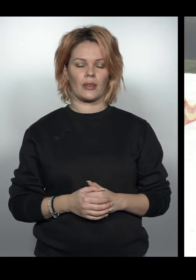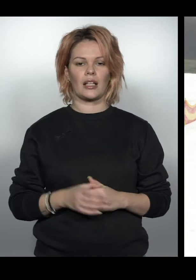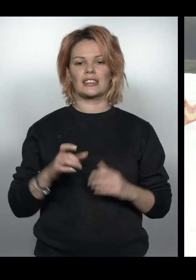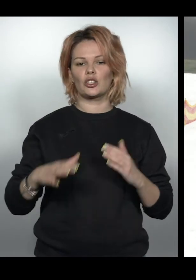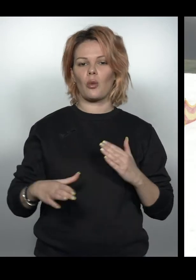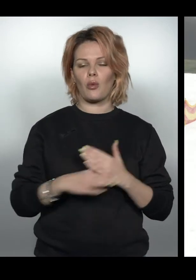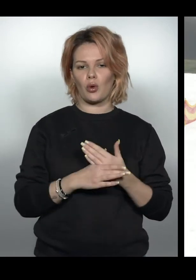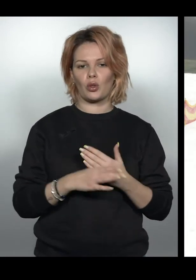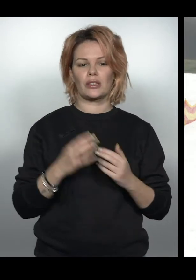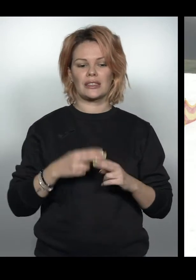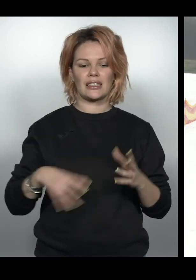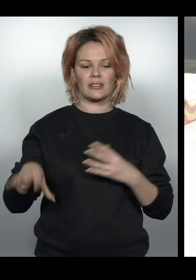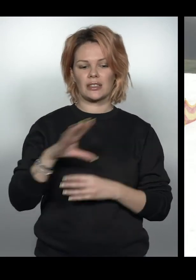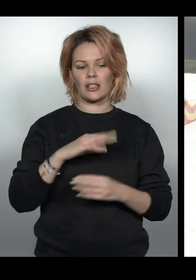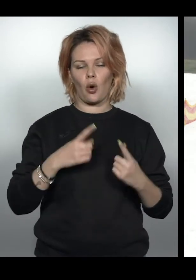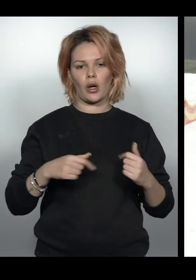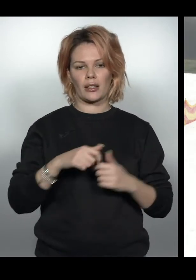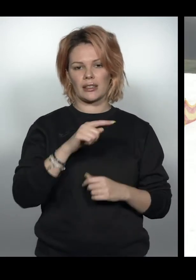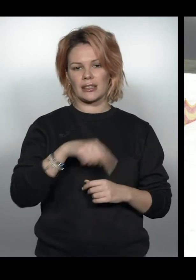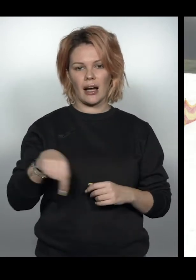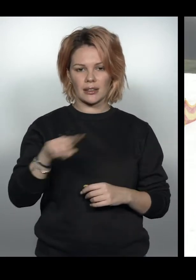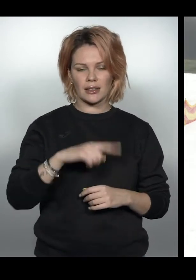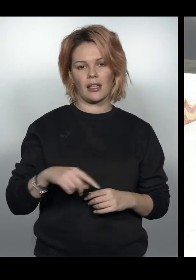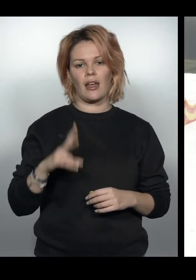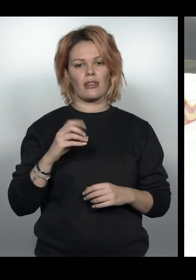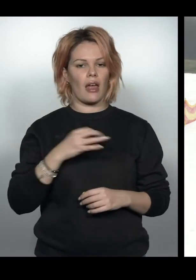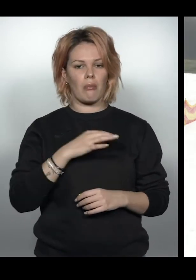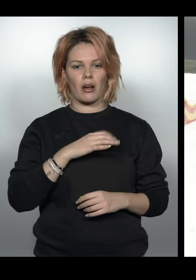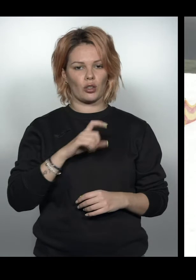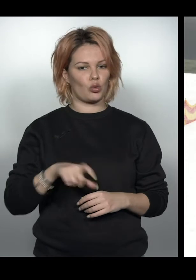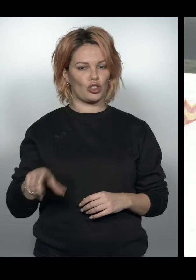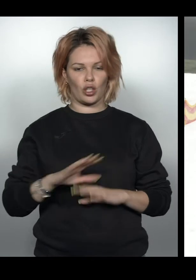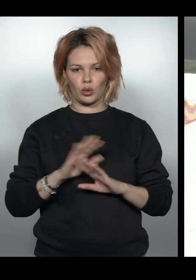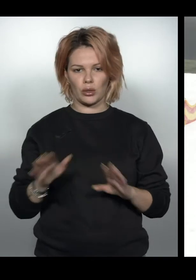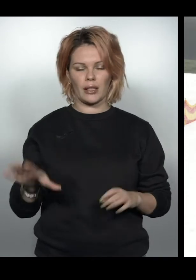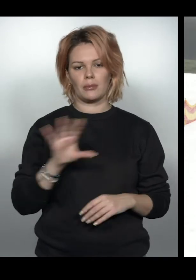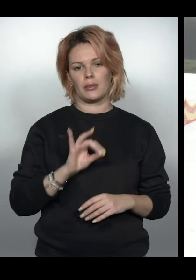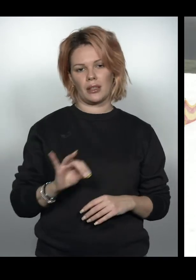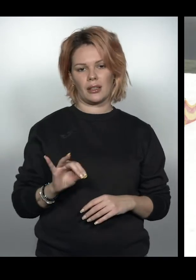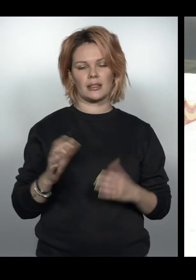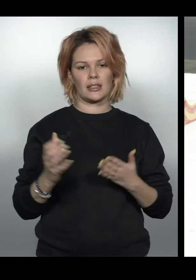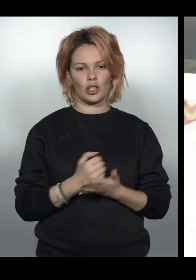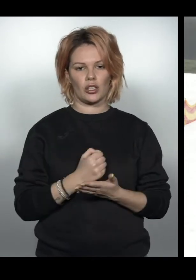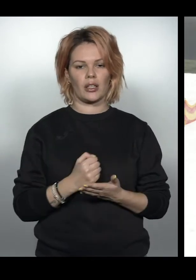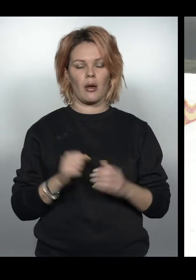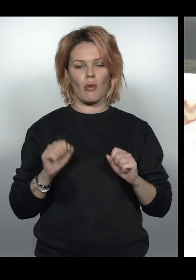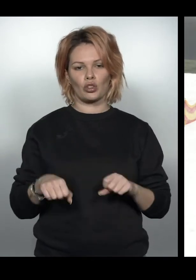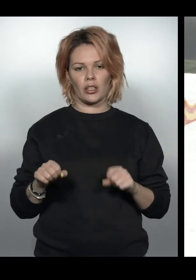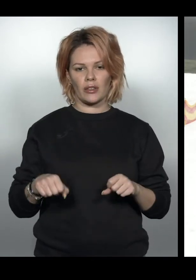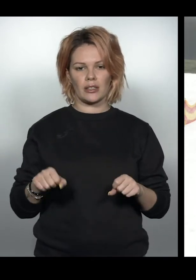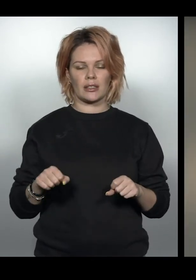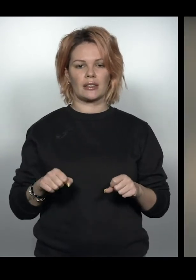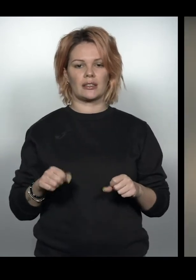За допомогою цих всіх організацій, і небайдужих людей, ми знайшли